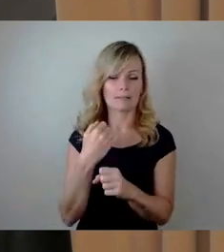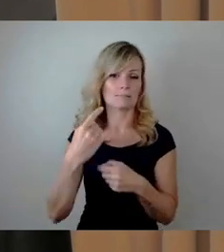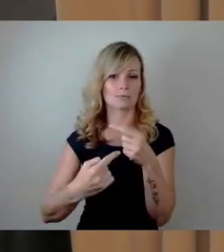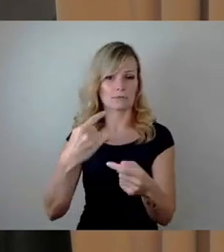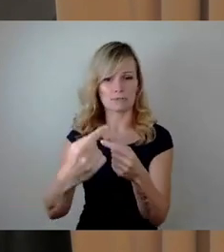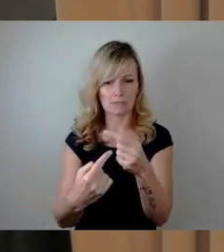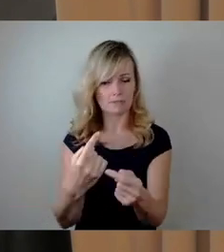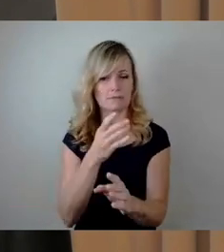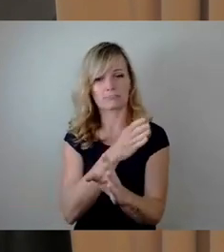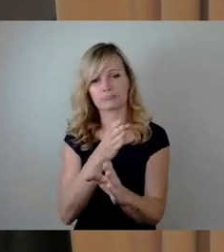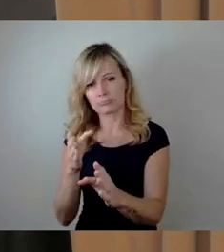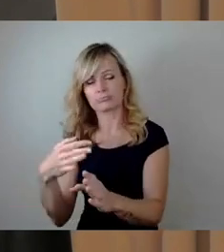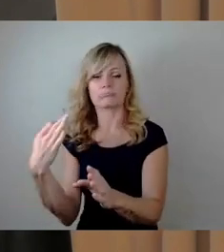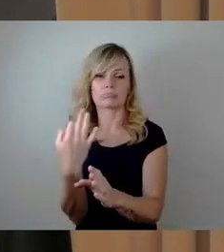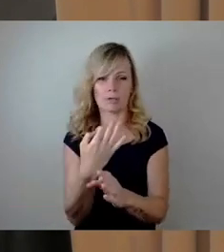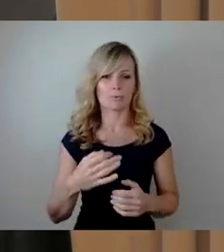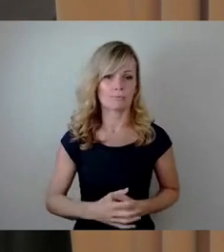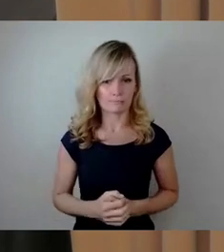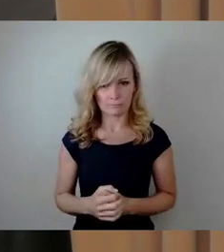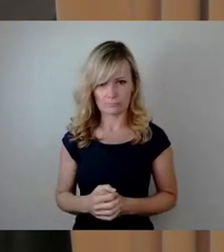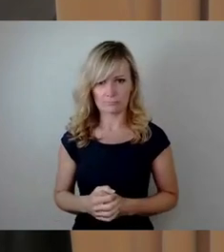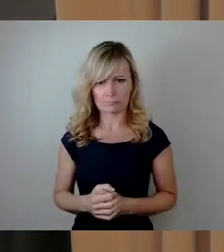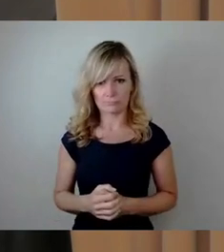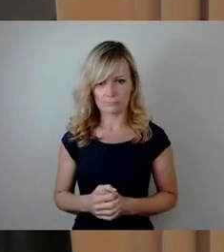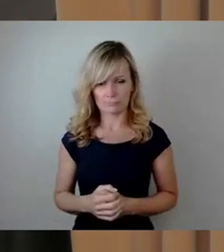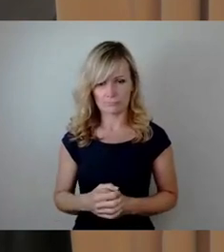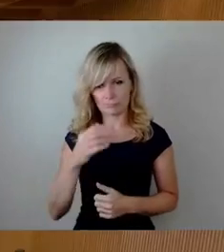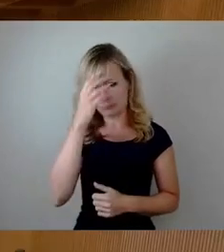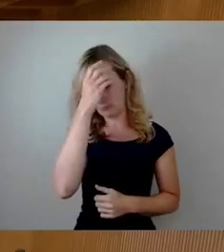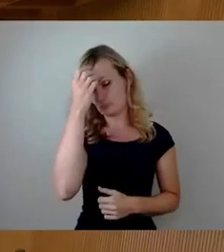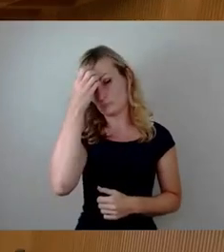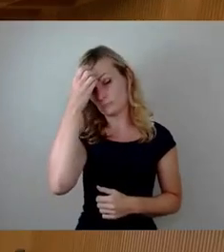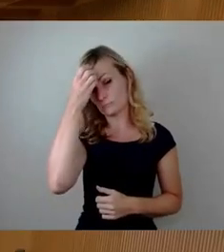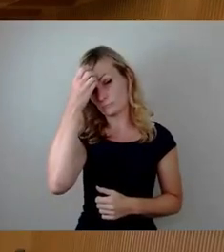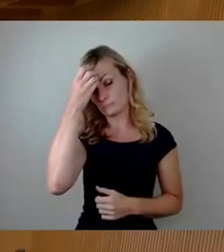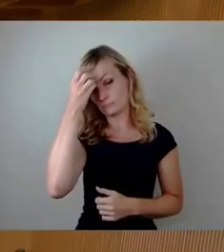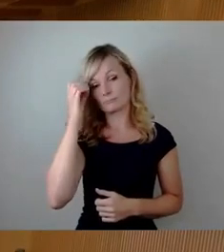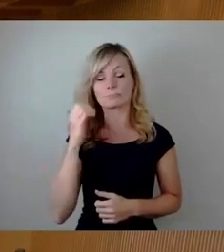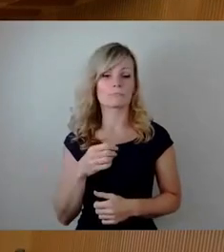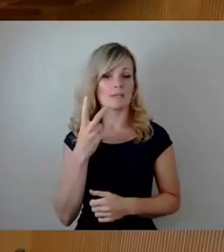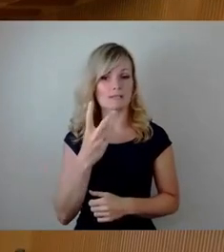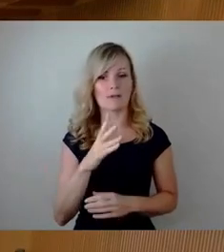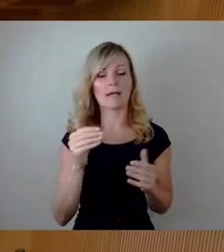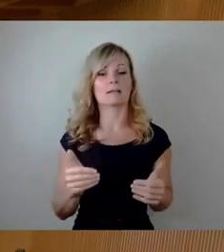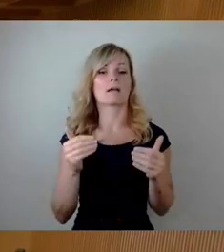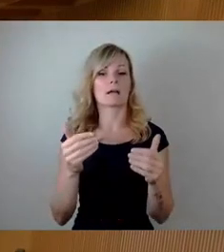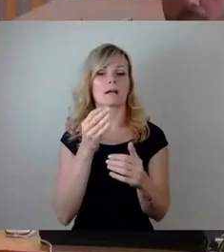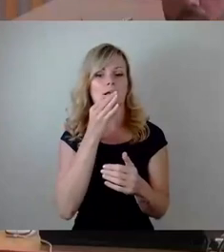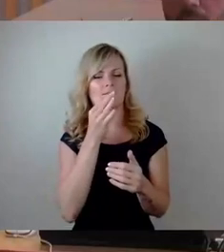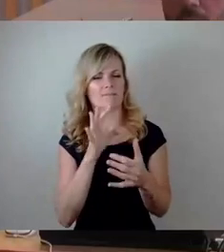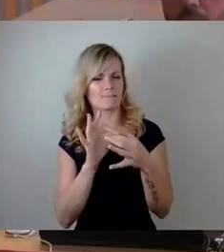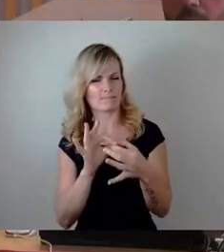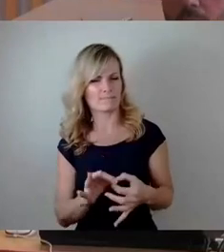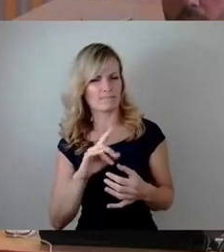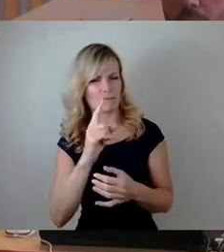erforderlich sind. Da würde ich gerne noch mal zwei Nachfragen stellen. Seit wann wird denn an